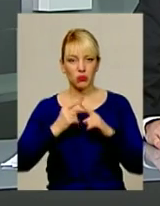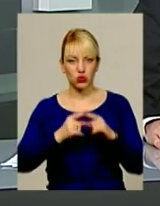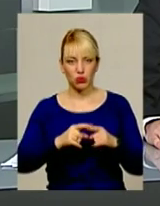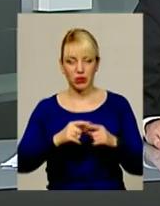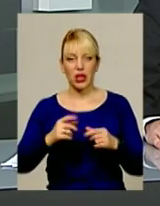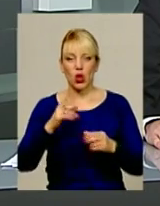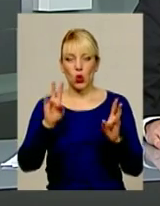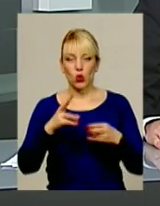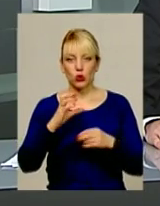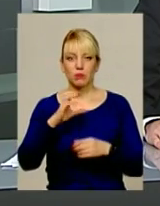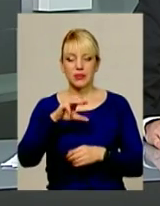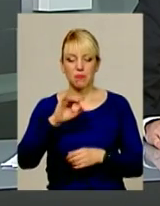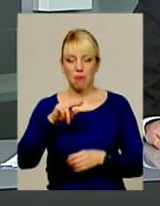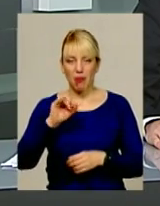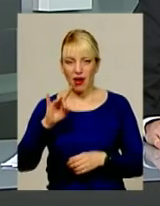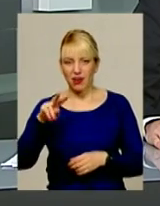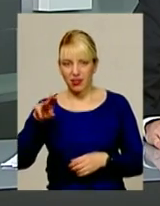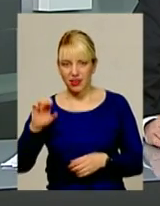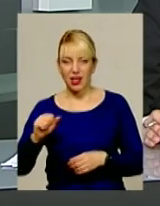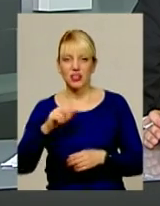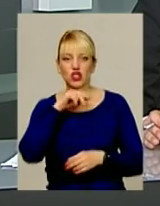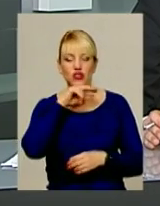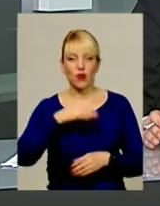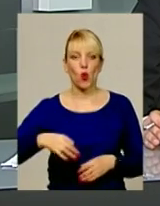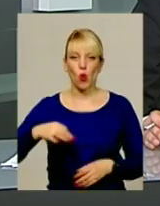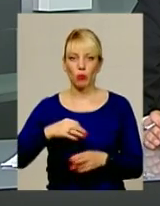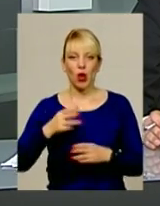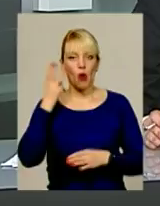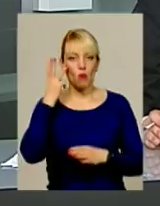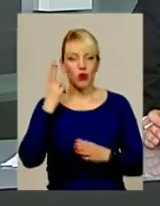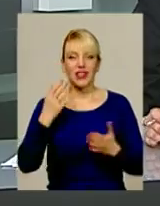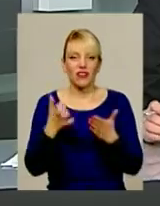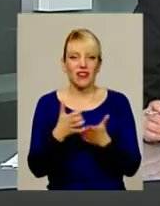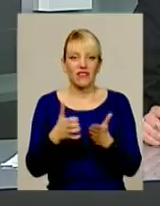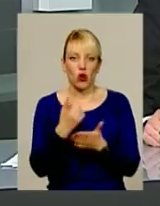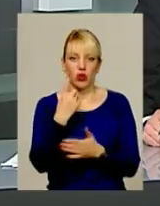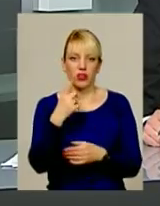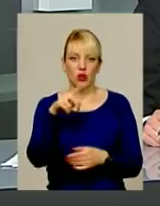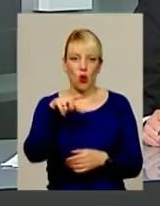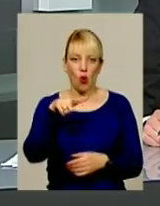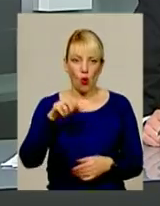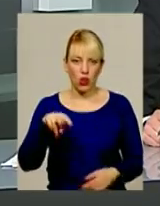клубу «Спарта-Буковина» із Чернівецької області. Поділлю не вистачило одного гола.